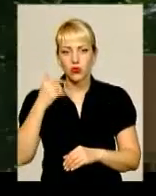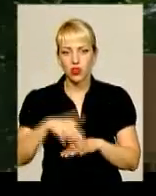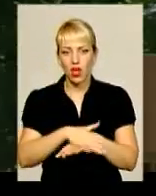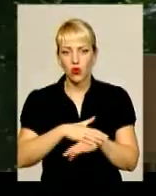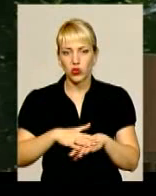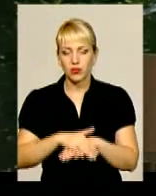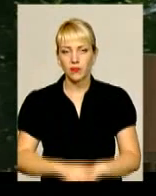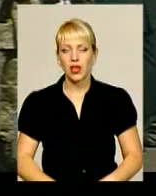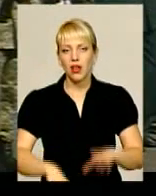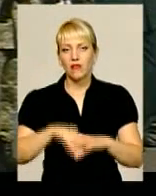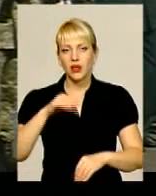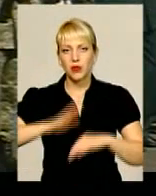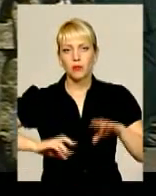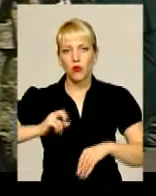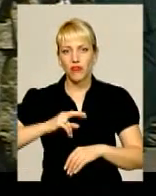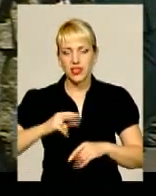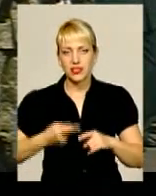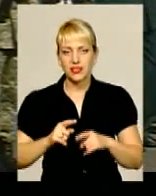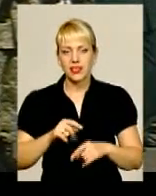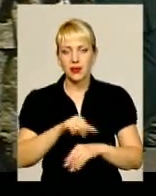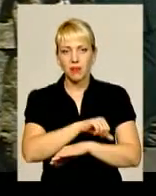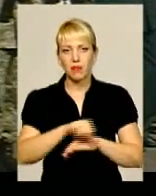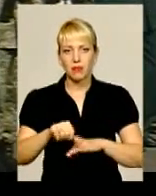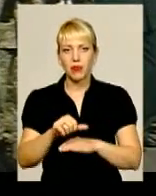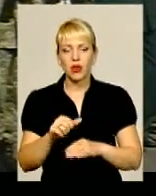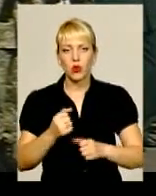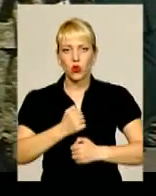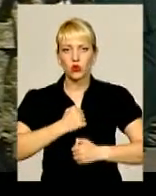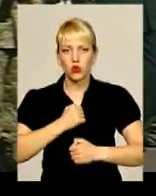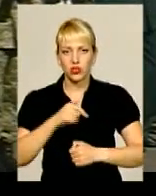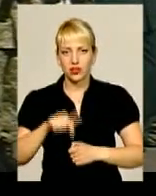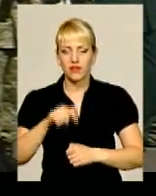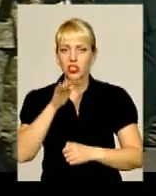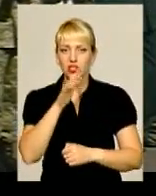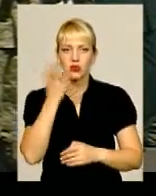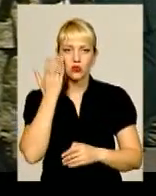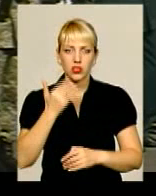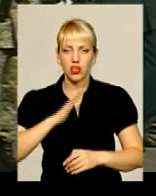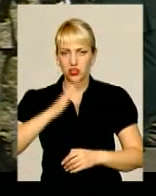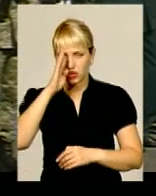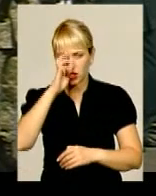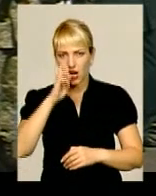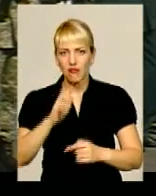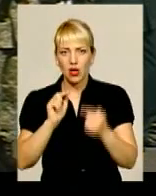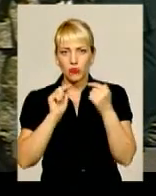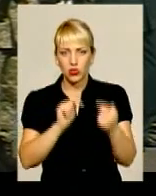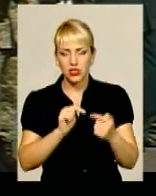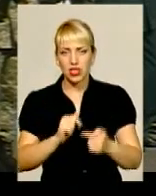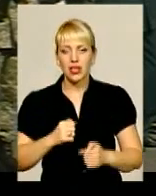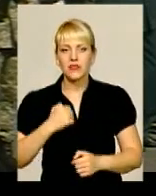Вибір професії прикордонника у час, коли наша держава протистоїть збройній агресії Росії,